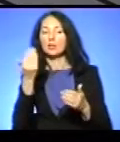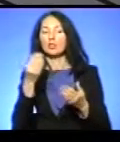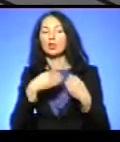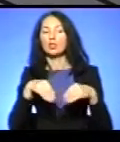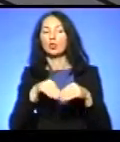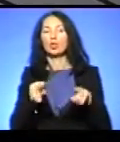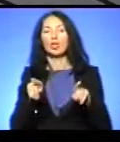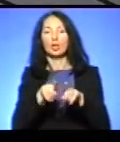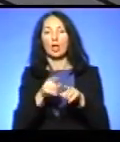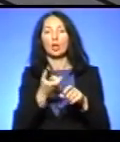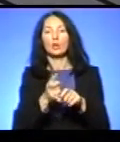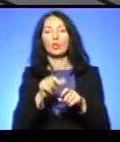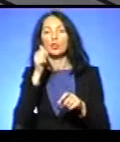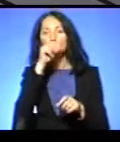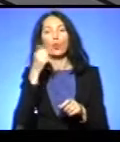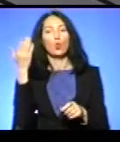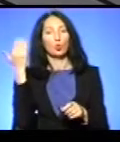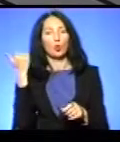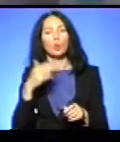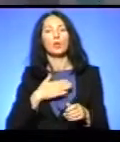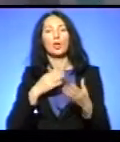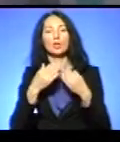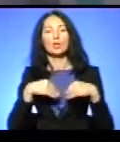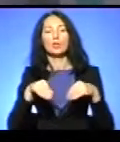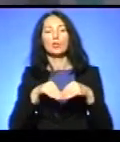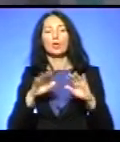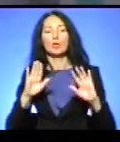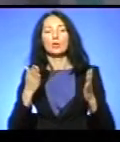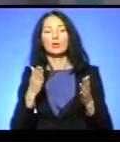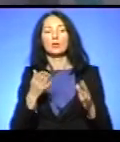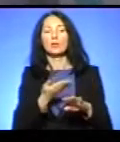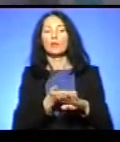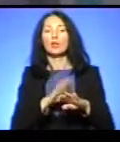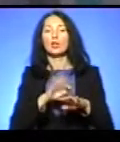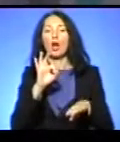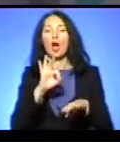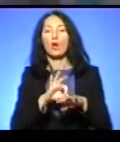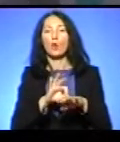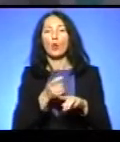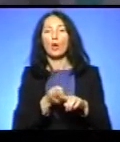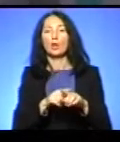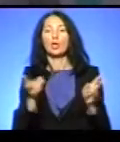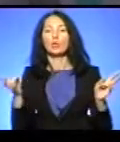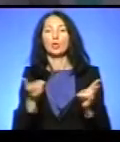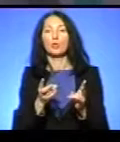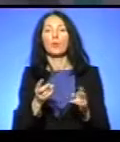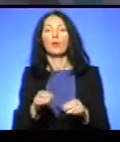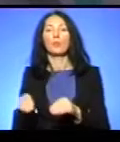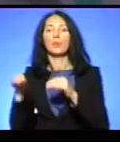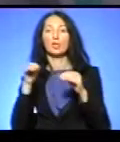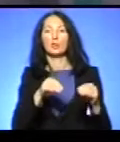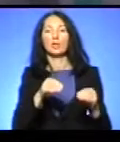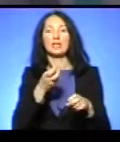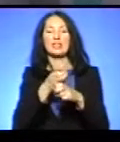власне, більше року тому нашу сім'ю спіткала у нас такий важкий недух, який потребував транспортації кісткового мозку за кордоном.